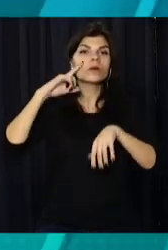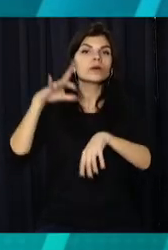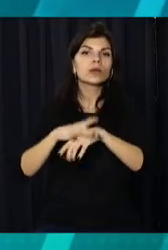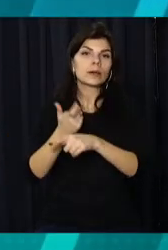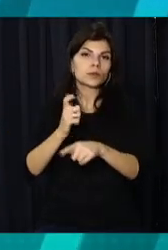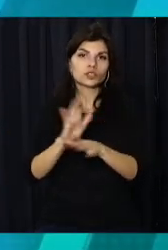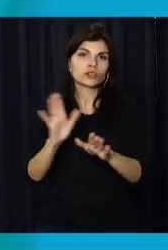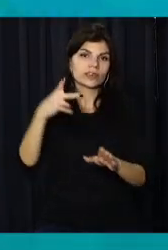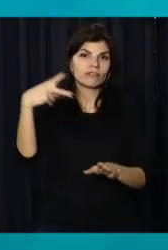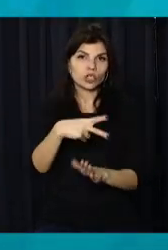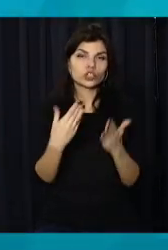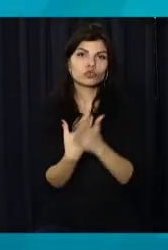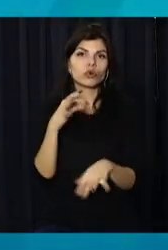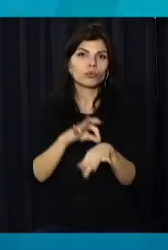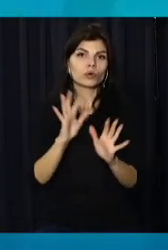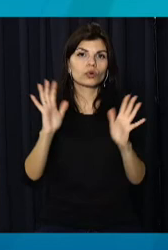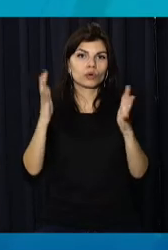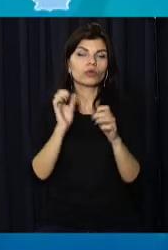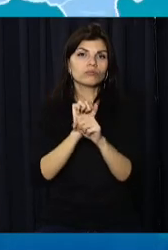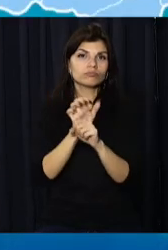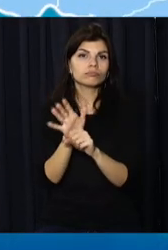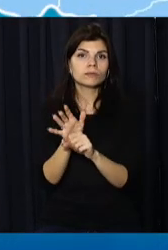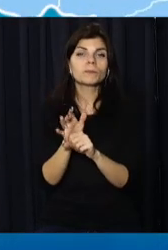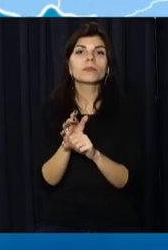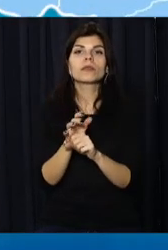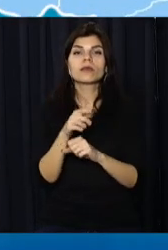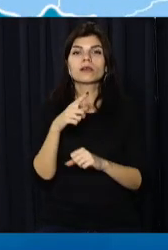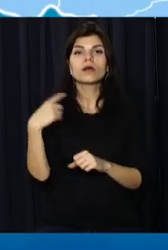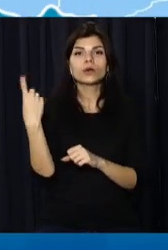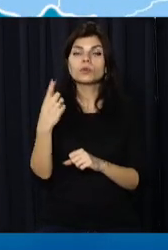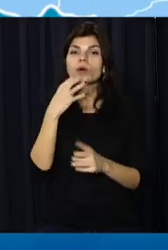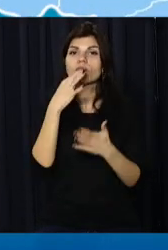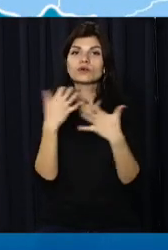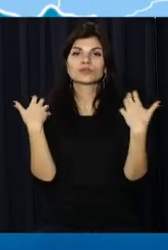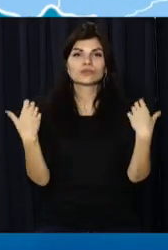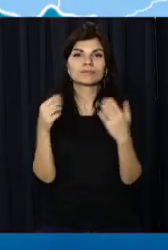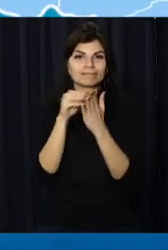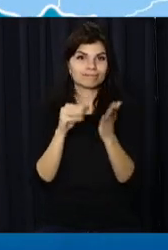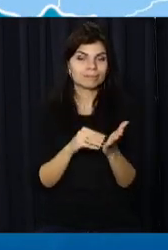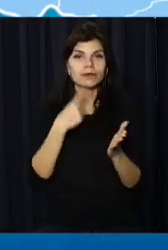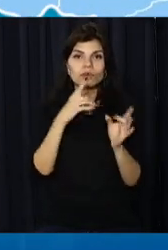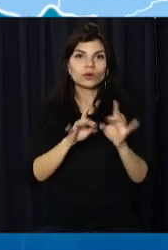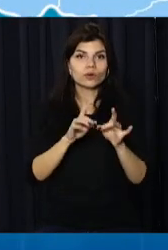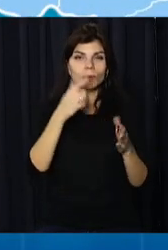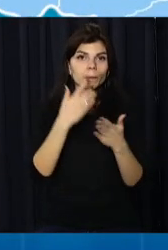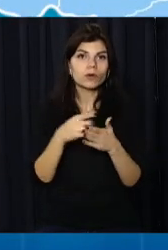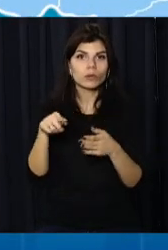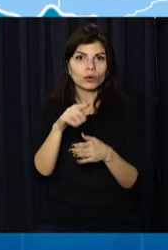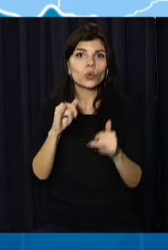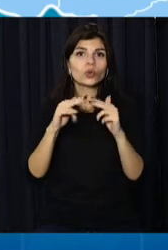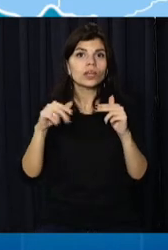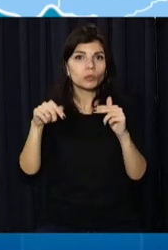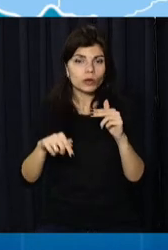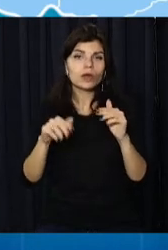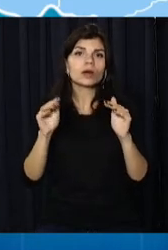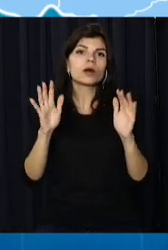більш ніж 2 тисячі нових випадків ковід-19. За даними обласного департаменту охорони здоров'я, майже половина недужих у Дніпрі,